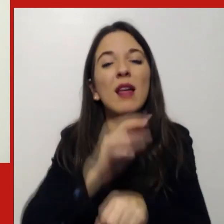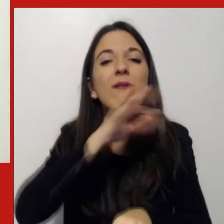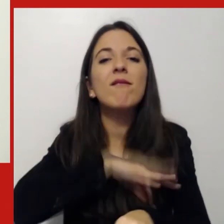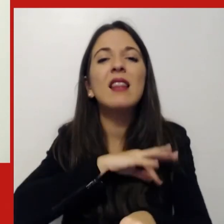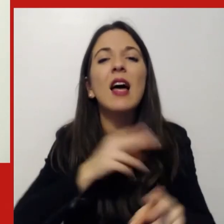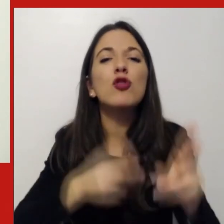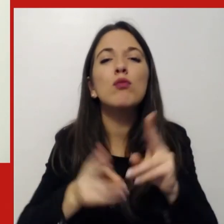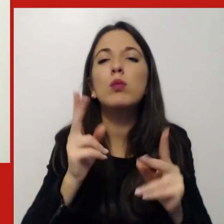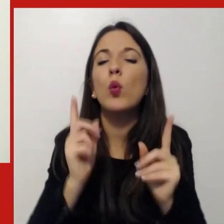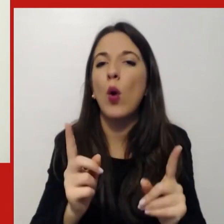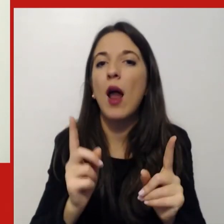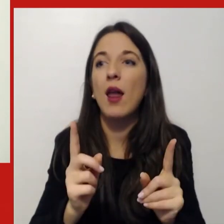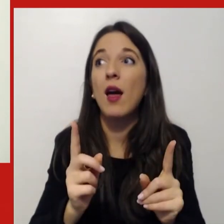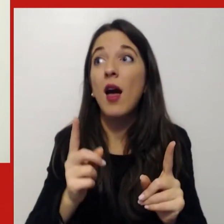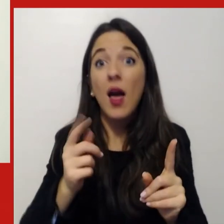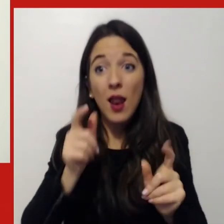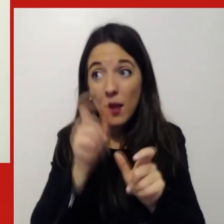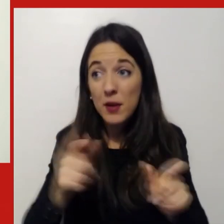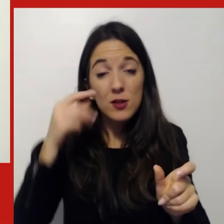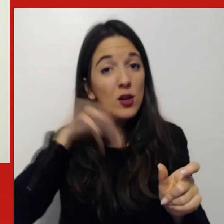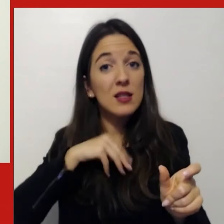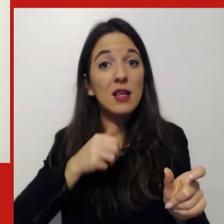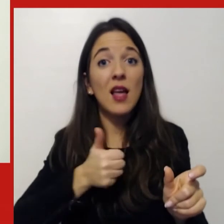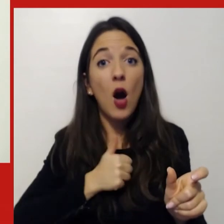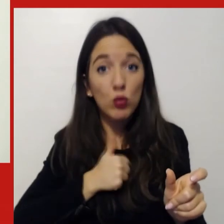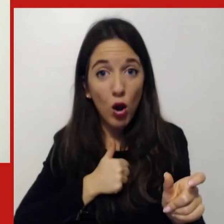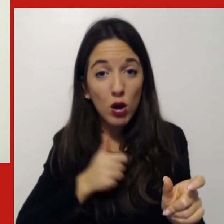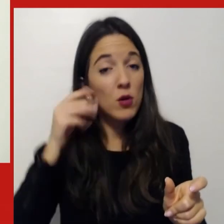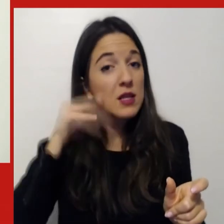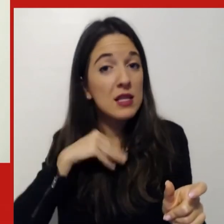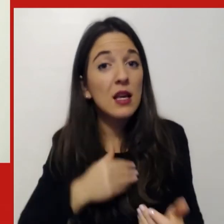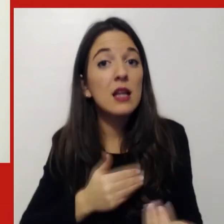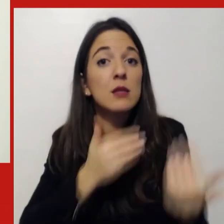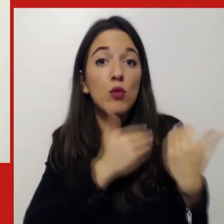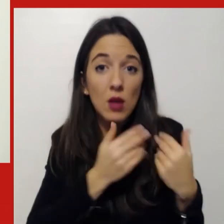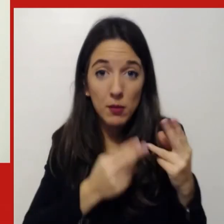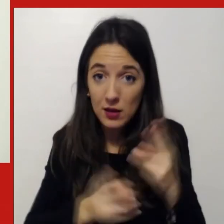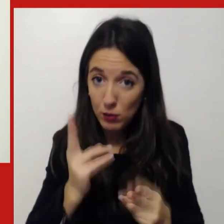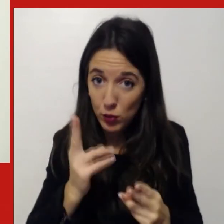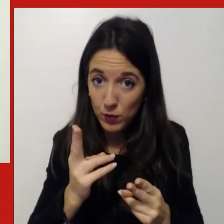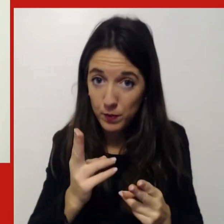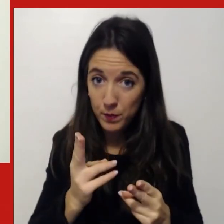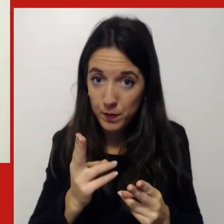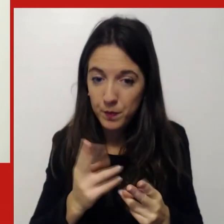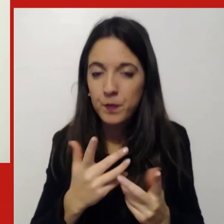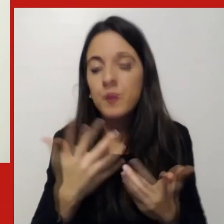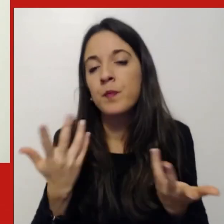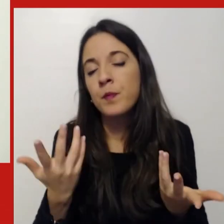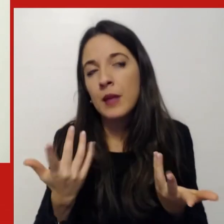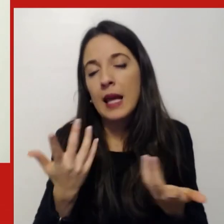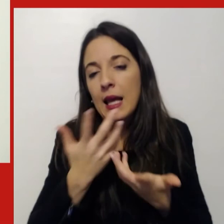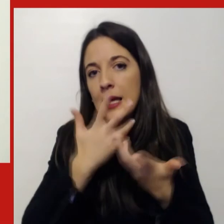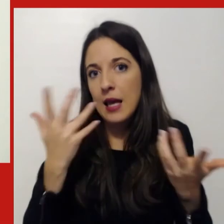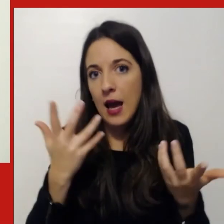poter avere maggiore maggiore poi responsabilità ecco detto questo è evidente che le organizzazioni a volte hanno